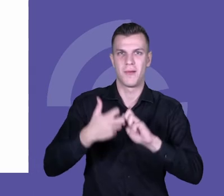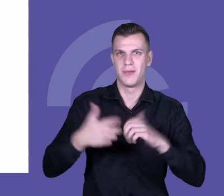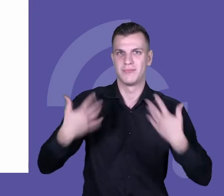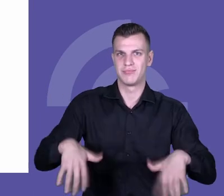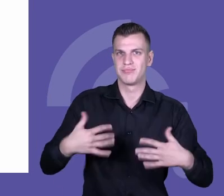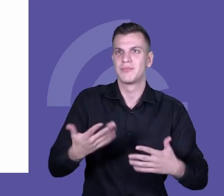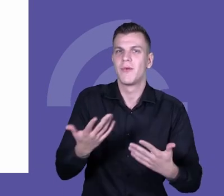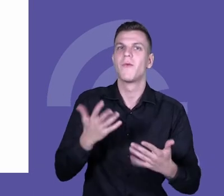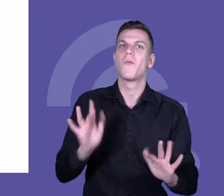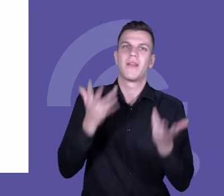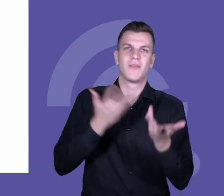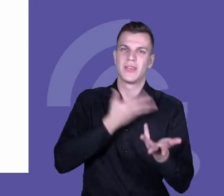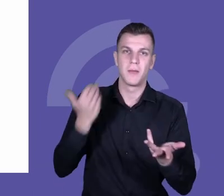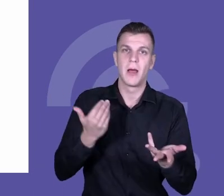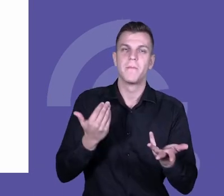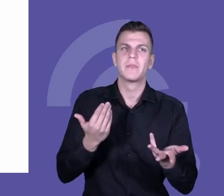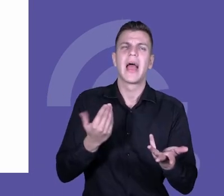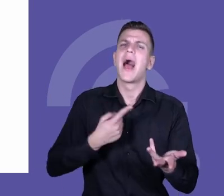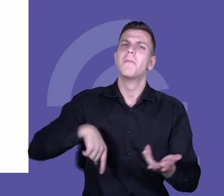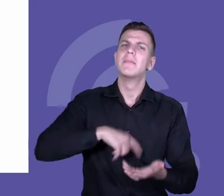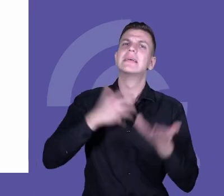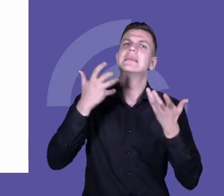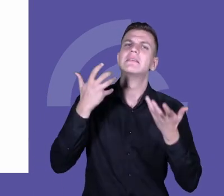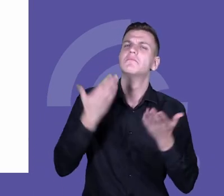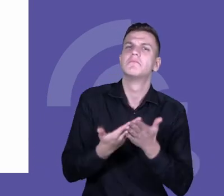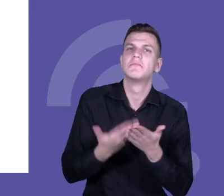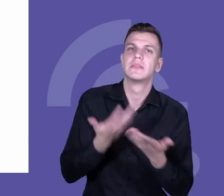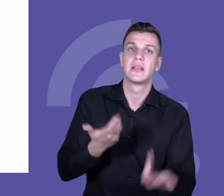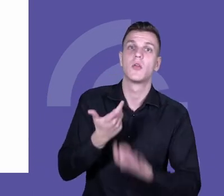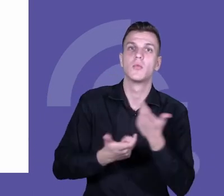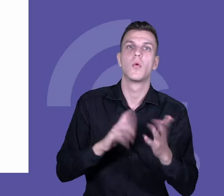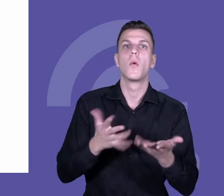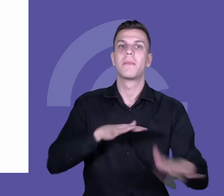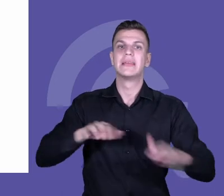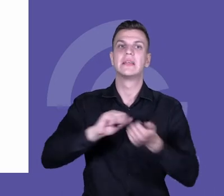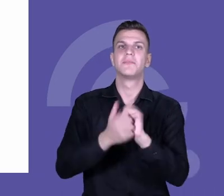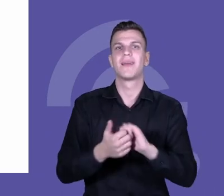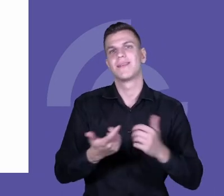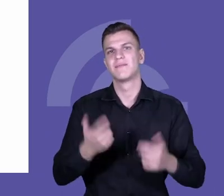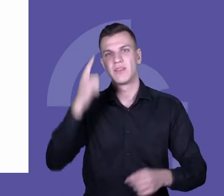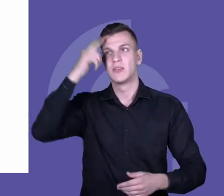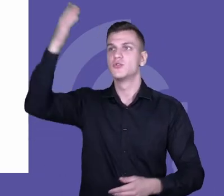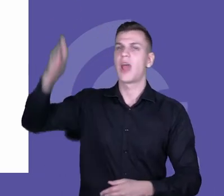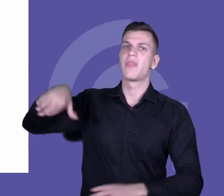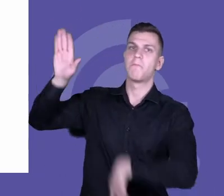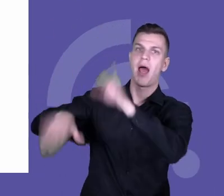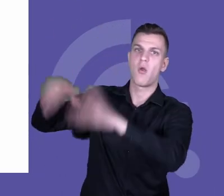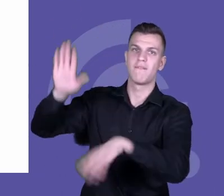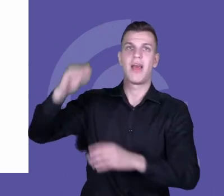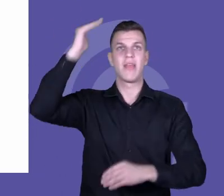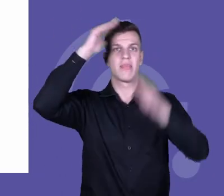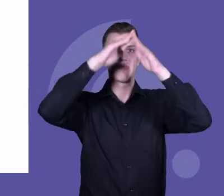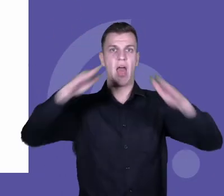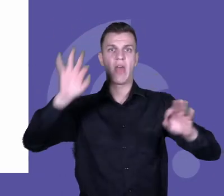pokazaniu, że rearanżacja przestrzeni to nie jest remont, to nie jest odmalowanie łazienki czy reparacja dachu, tylko to jest taka